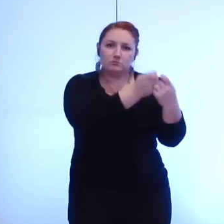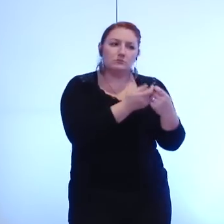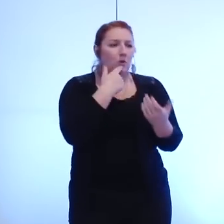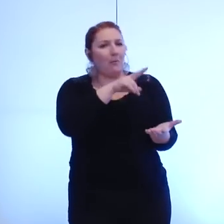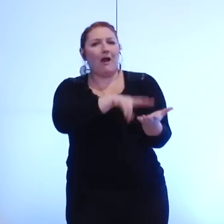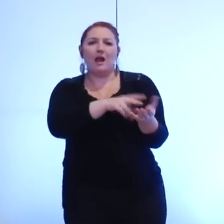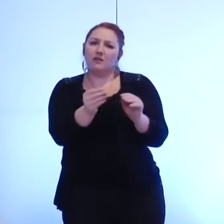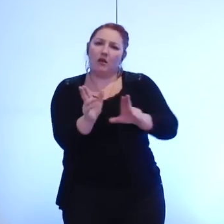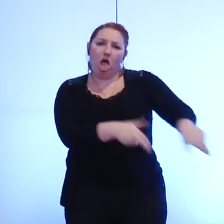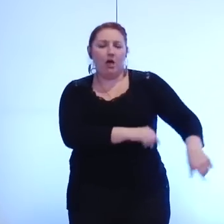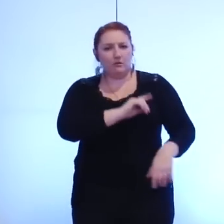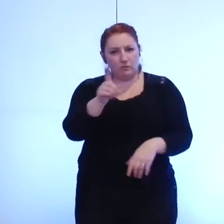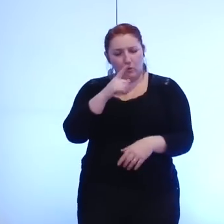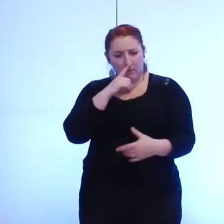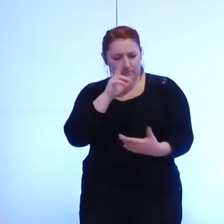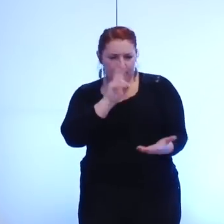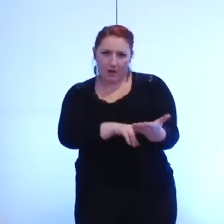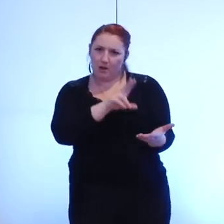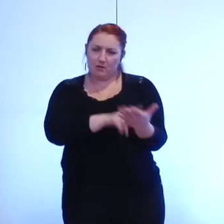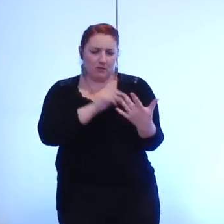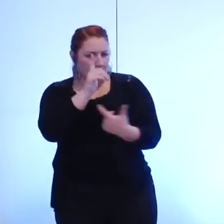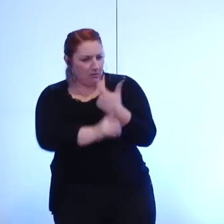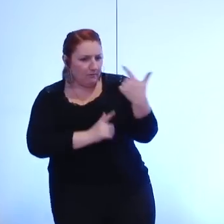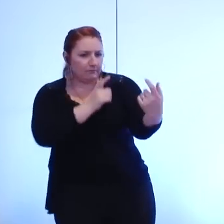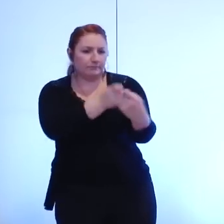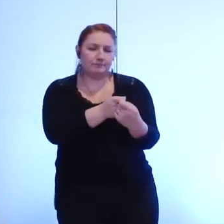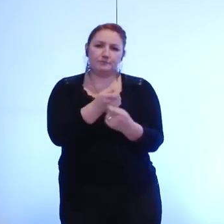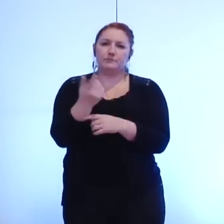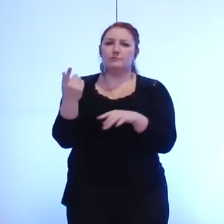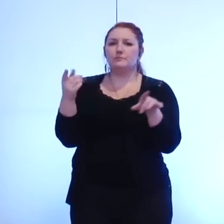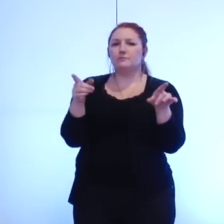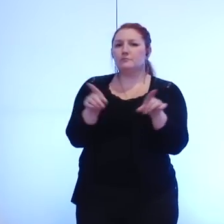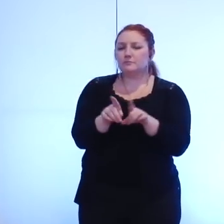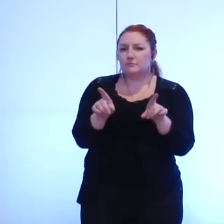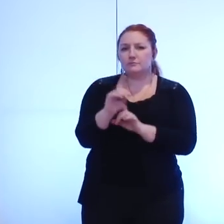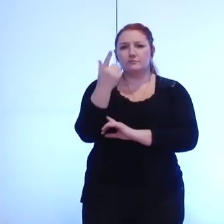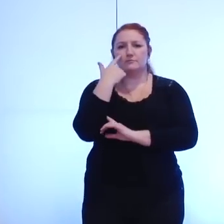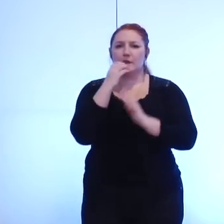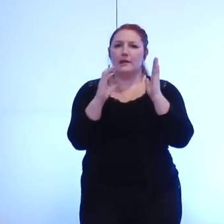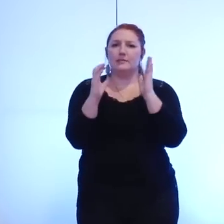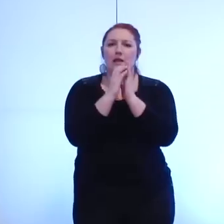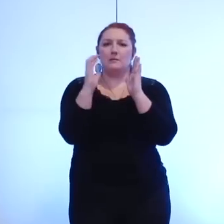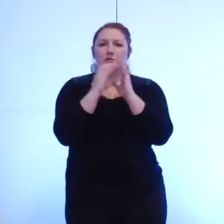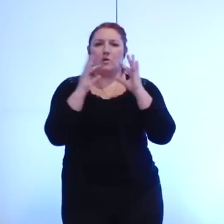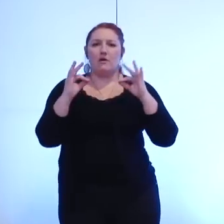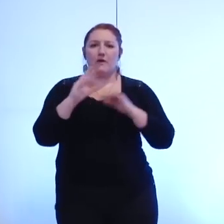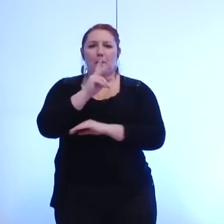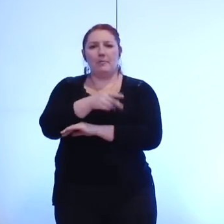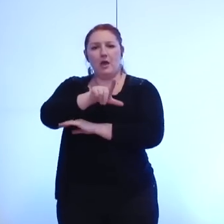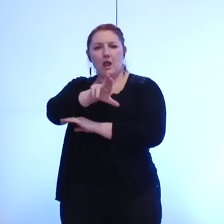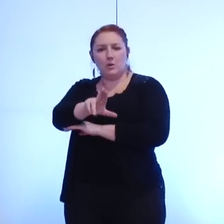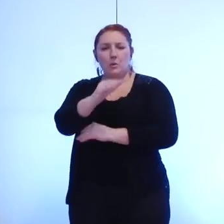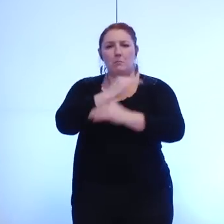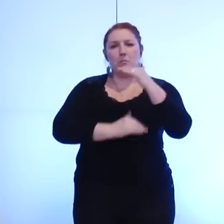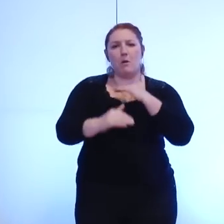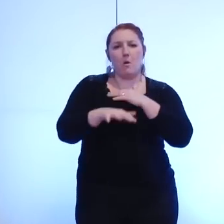Agir au service de tous, on va le voir aussi avec la mise au vote de la délibération du plan local d'urbanisme pour une ville plus